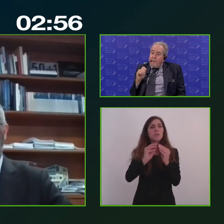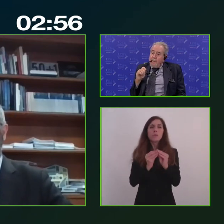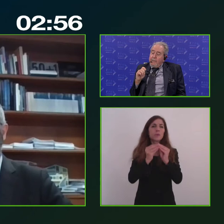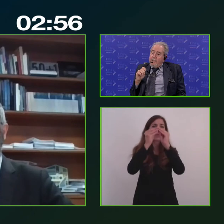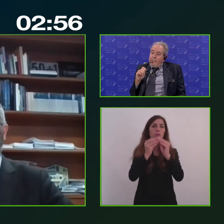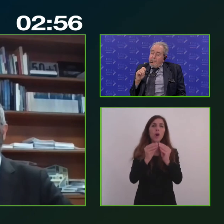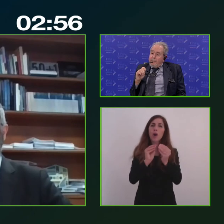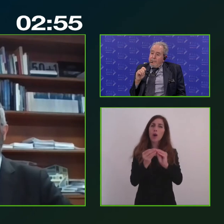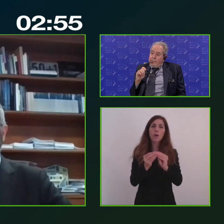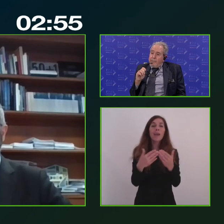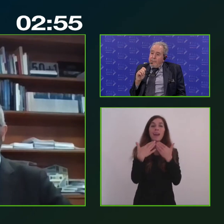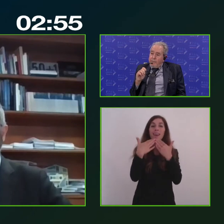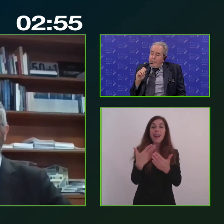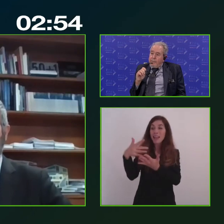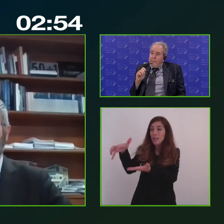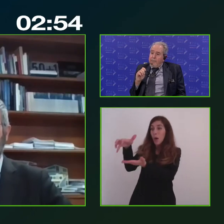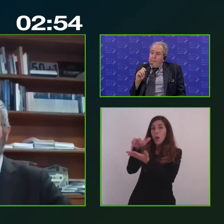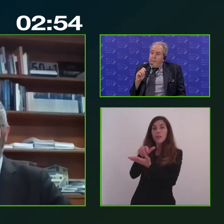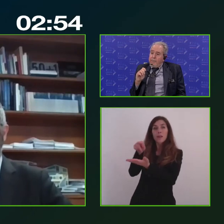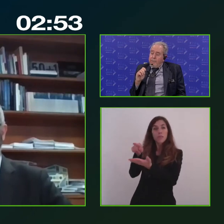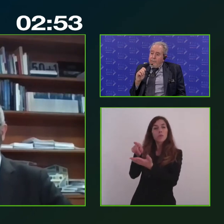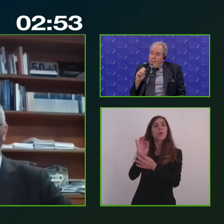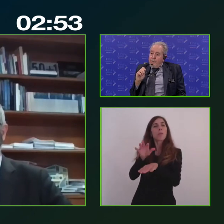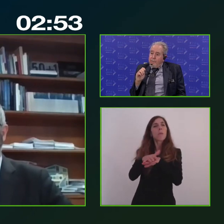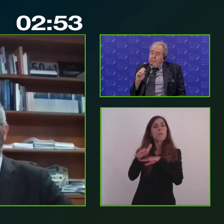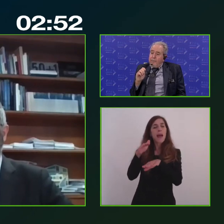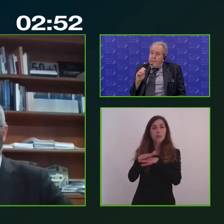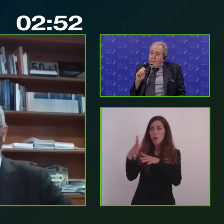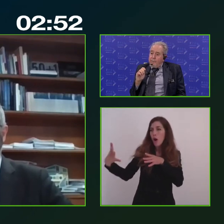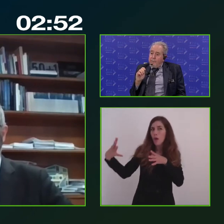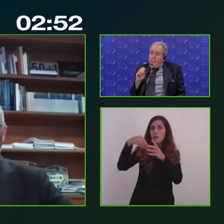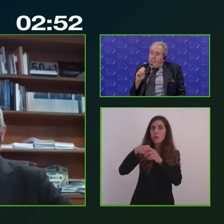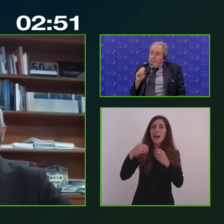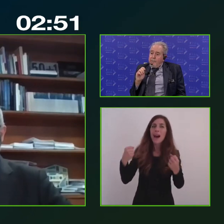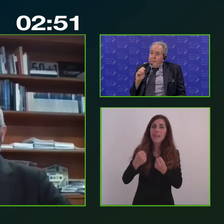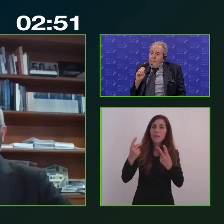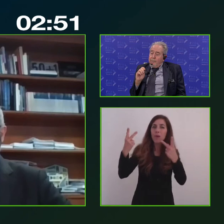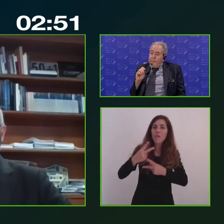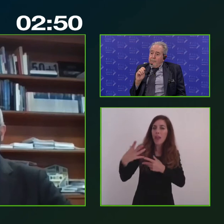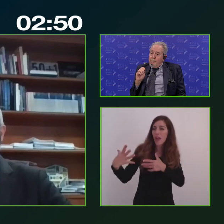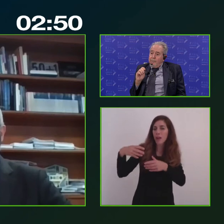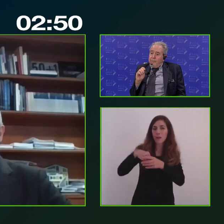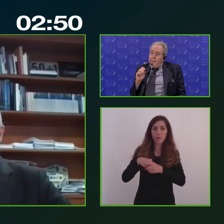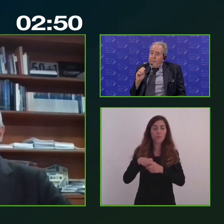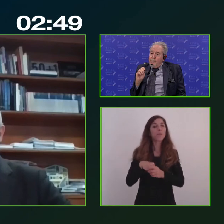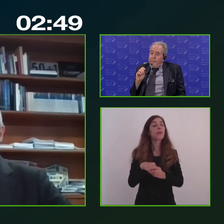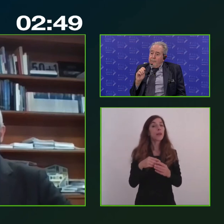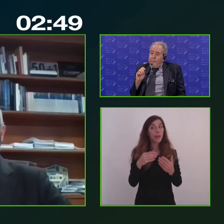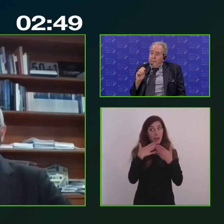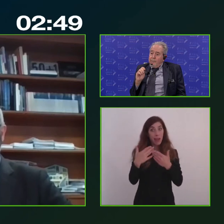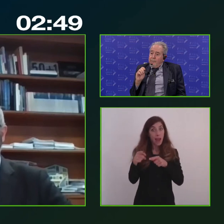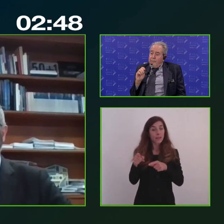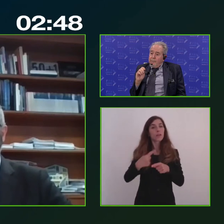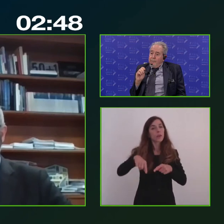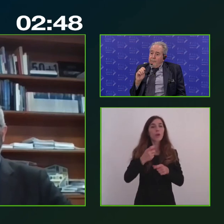metodo di coinvolgimento attivo, su cui abbiamo fatto già, come dicevo, un pezzo di strada, ma è